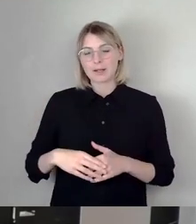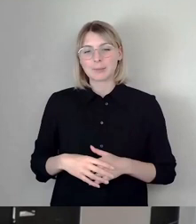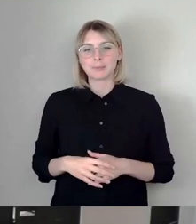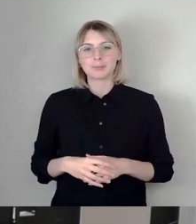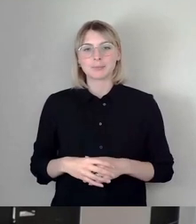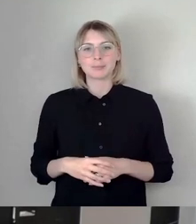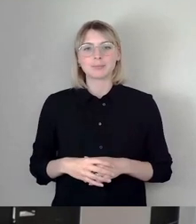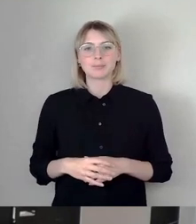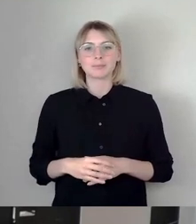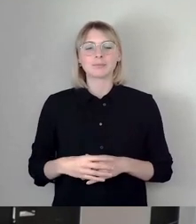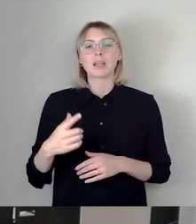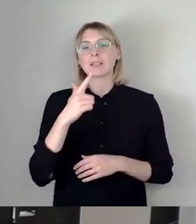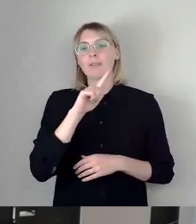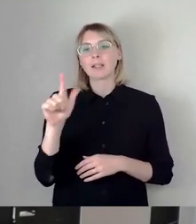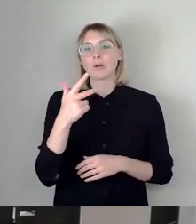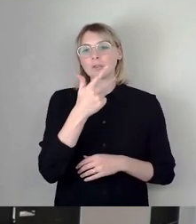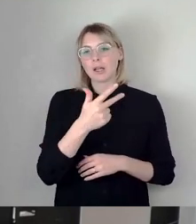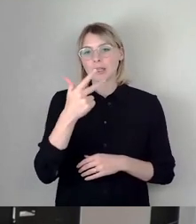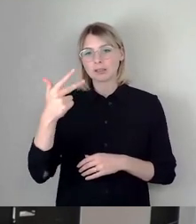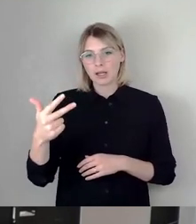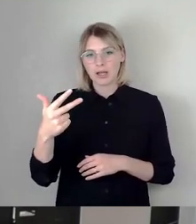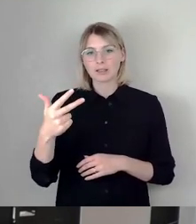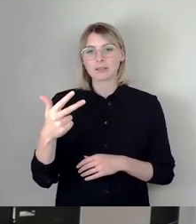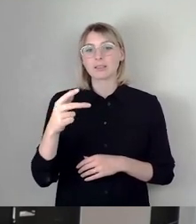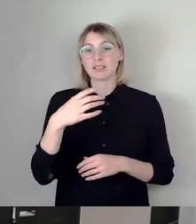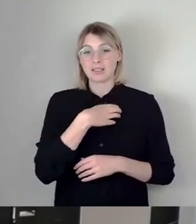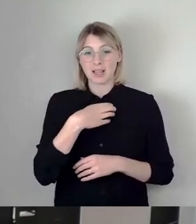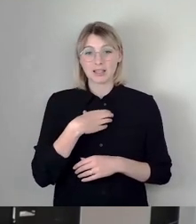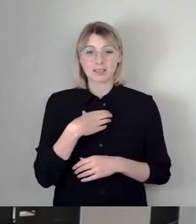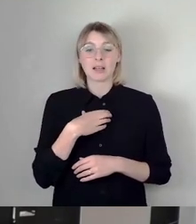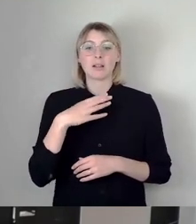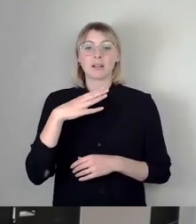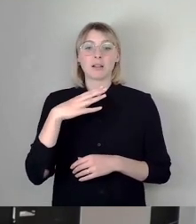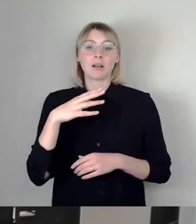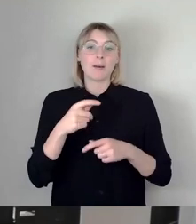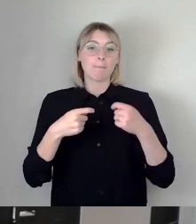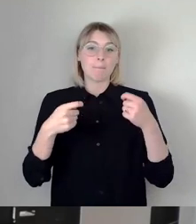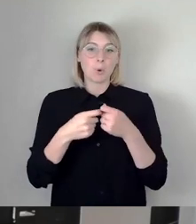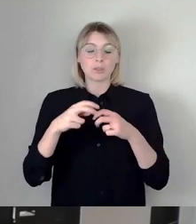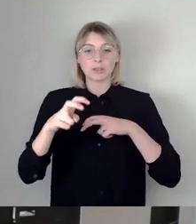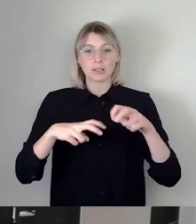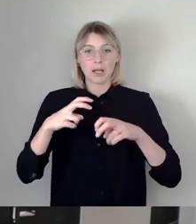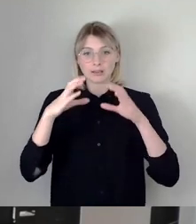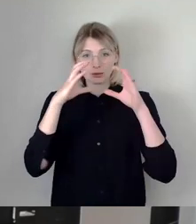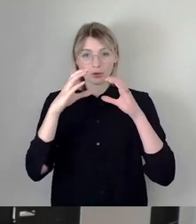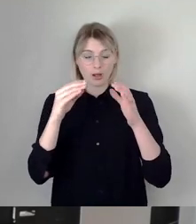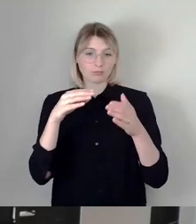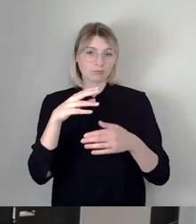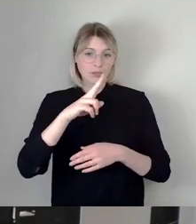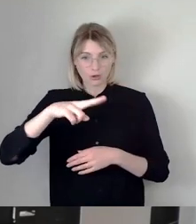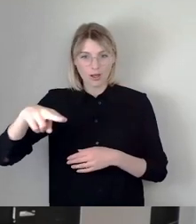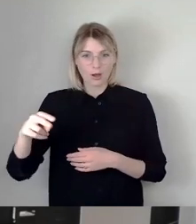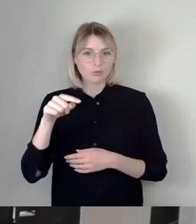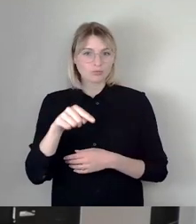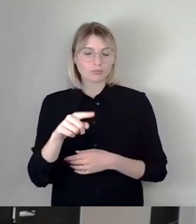2033 wird in Dresden die Bundesgartenschau zum ersten Mal stattfinden unter dem Motto Trümmerareale erwachsen